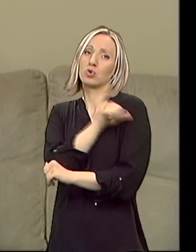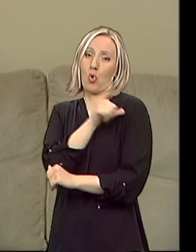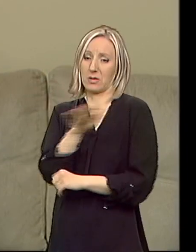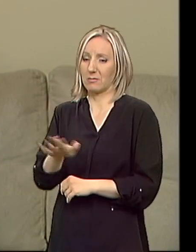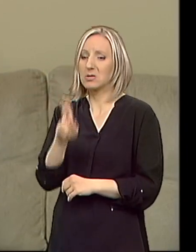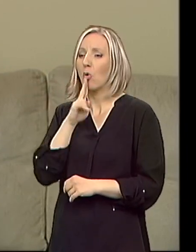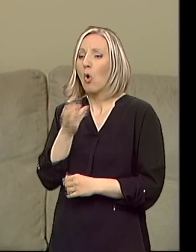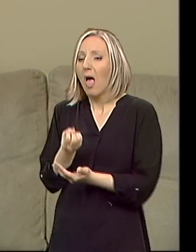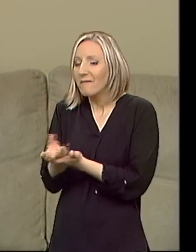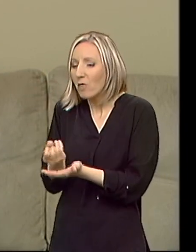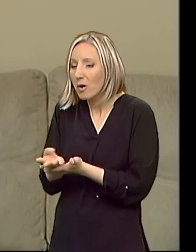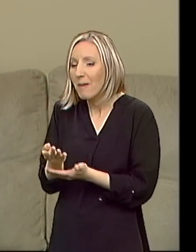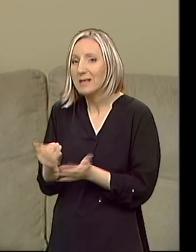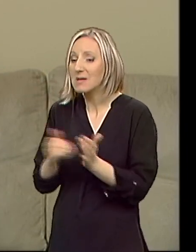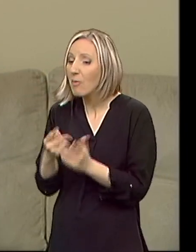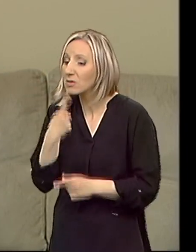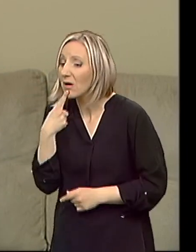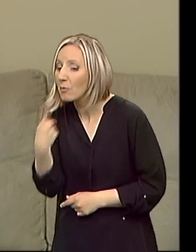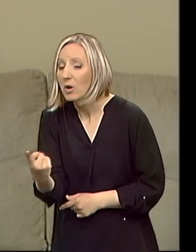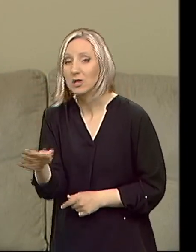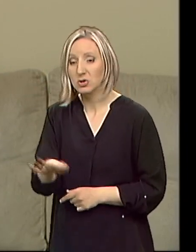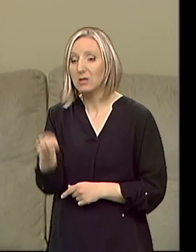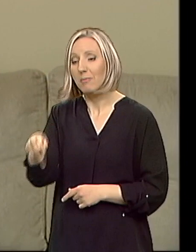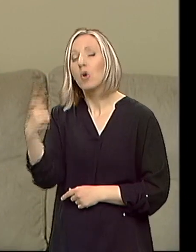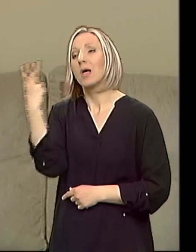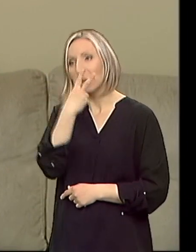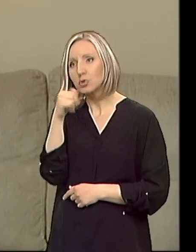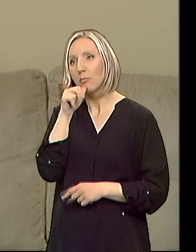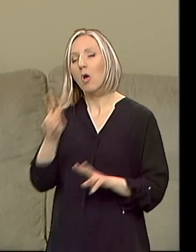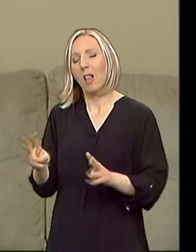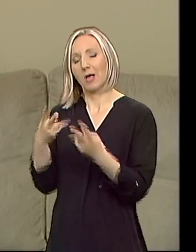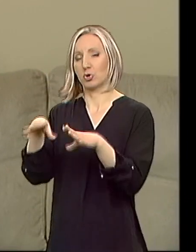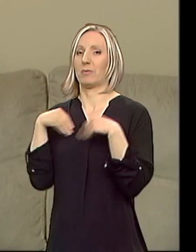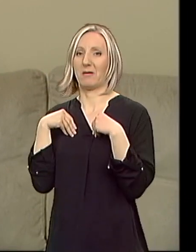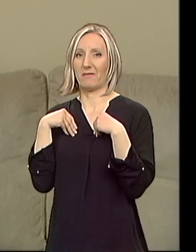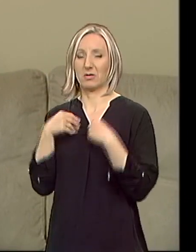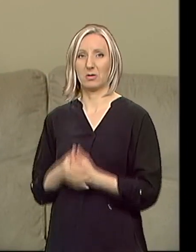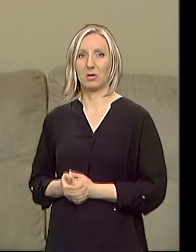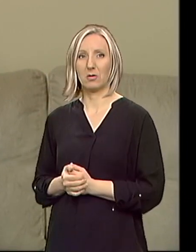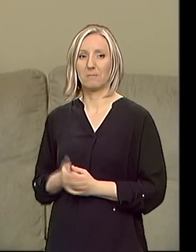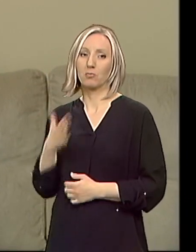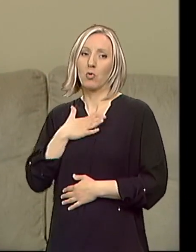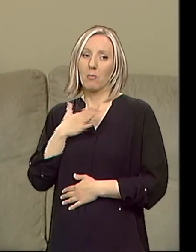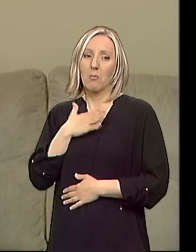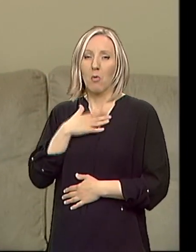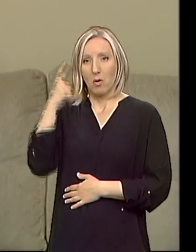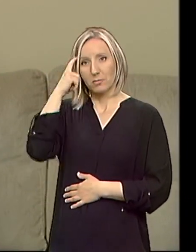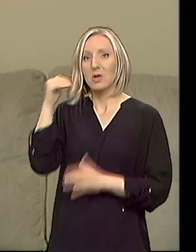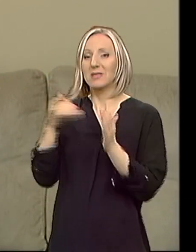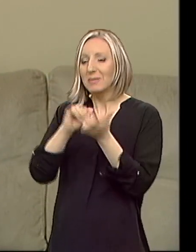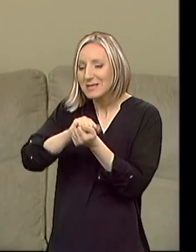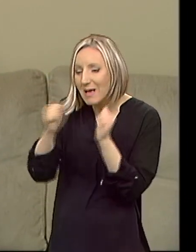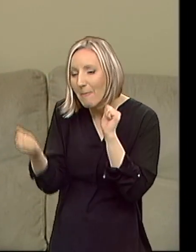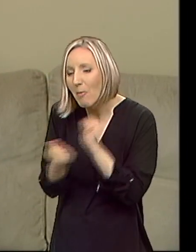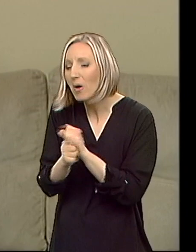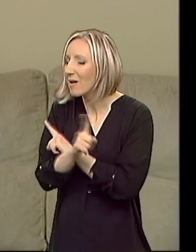informacija je potrebna njemu da se saopšti, da bi on razumeo, da bi on lakše prihvatio. To je negde moja, da treba da se bore, da ne